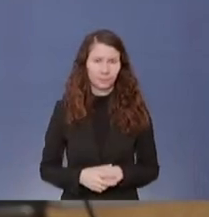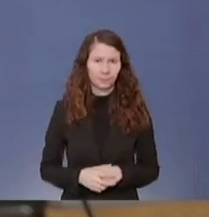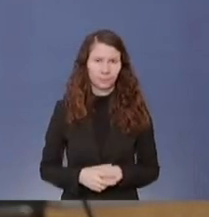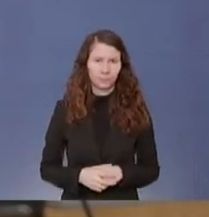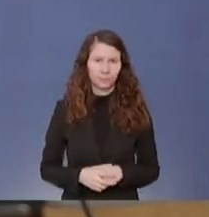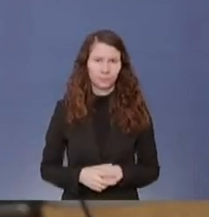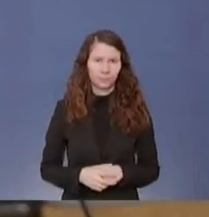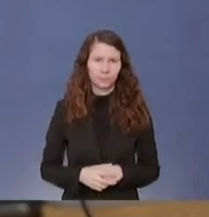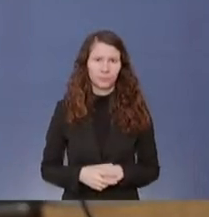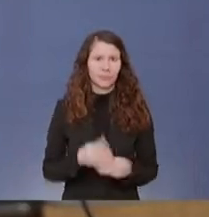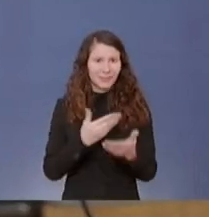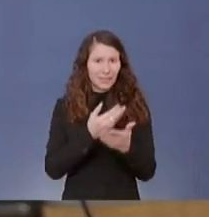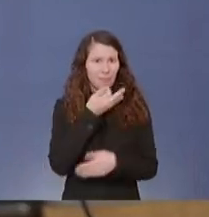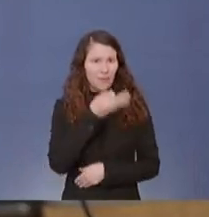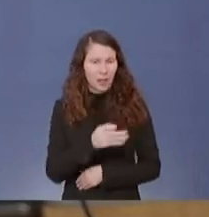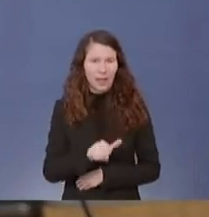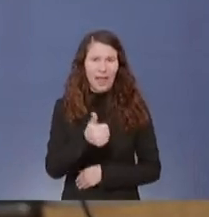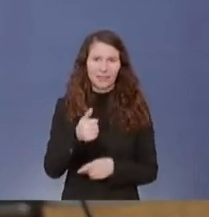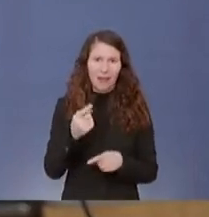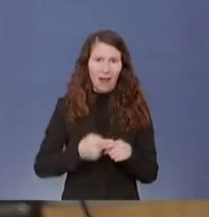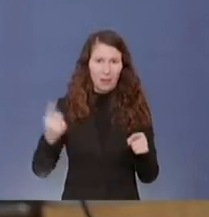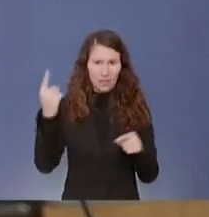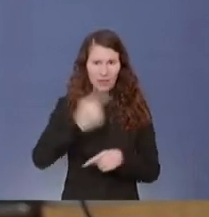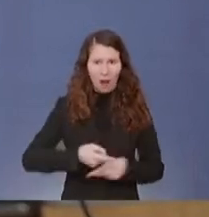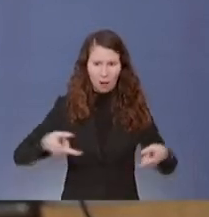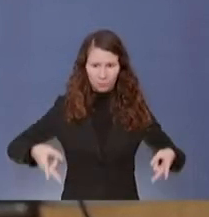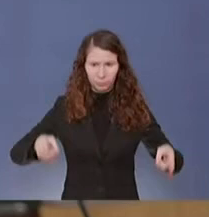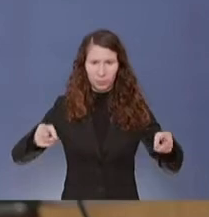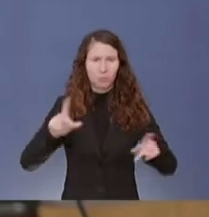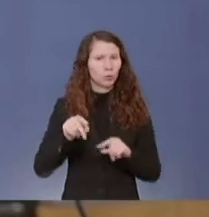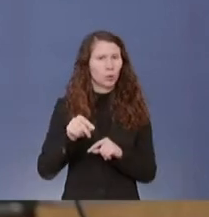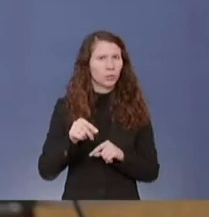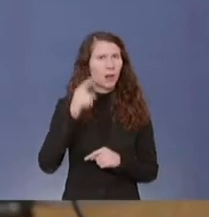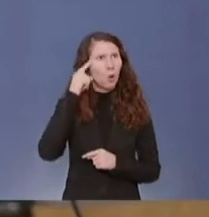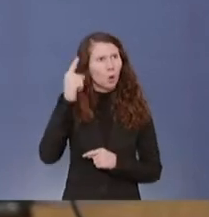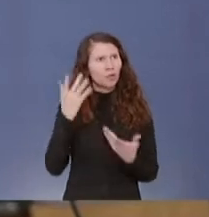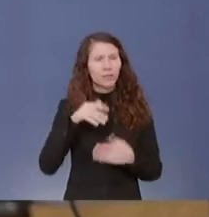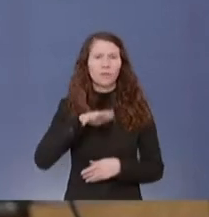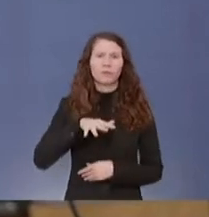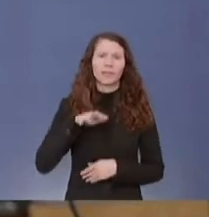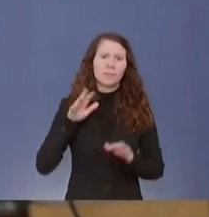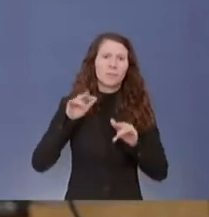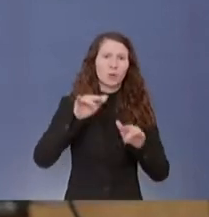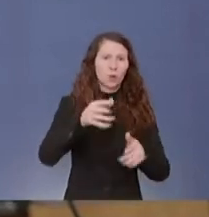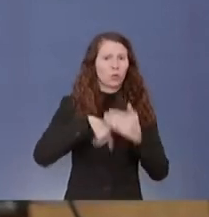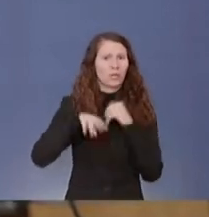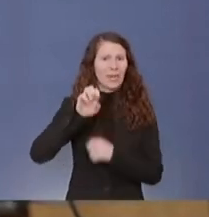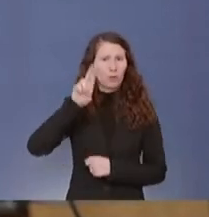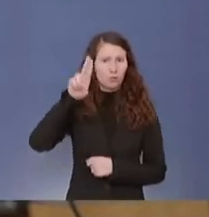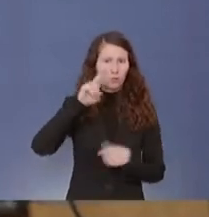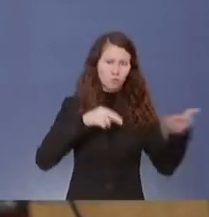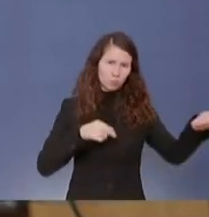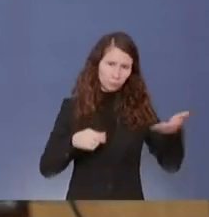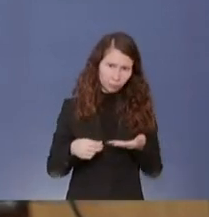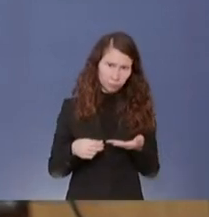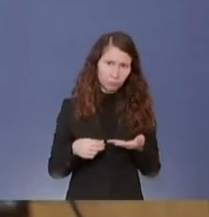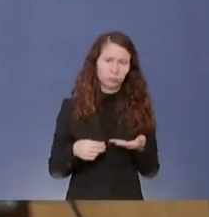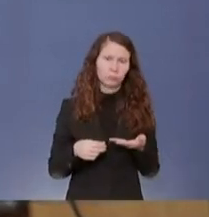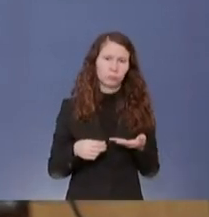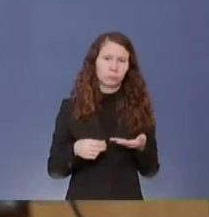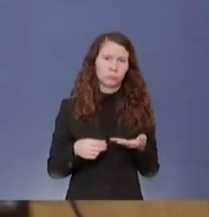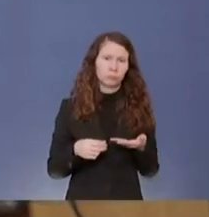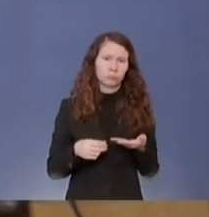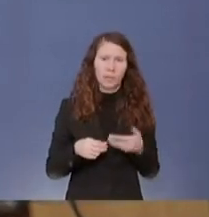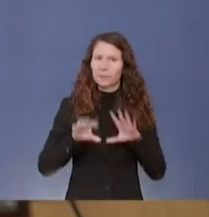Von daher war die Frage eben im ersten Halbjahr. Dann heißt es doch logischerweise, 15 Millionen würden wir über die EU bekommen von den 75